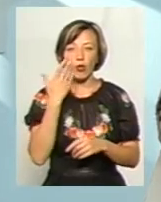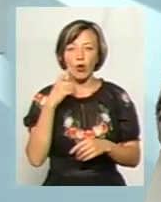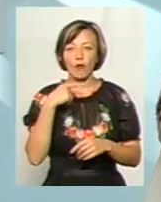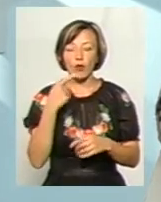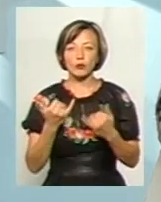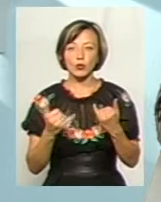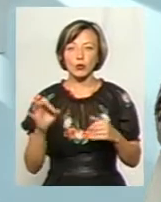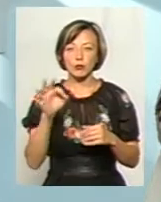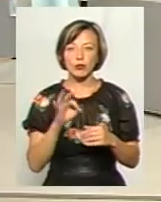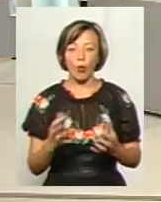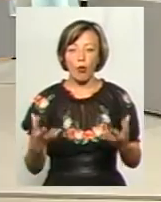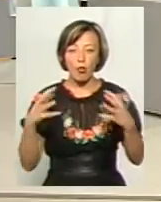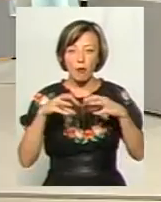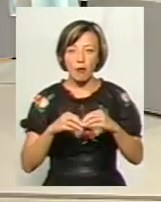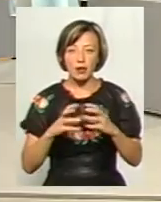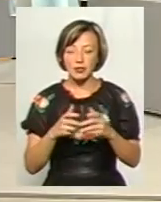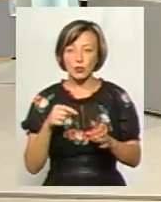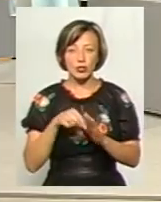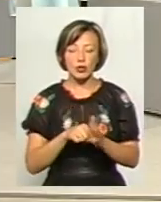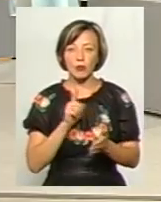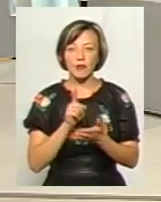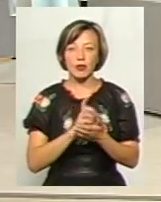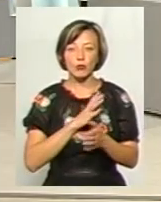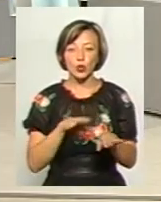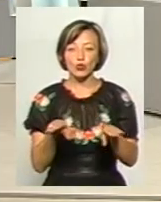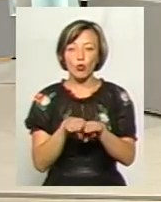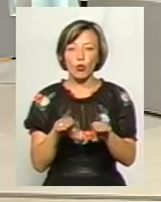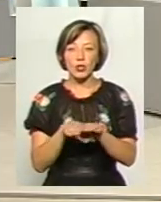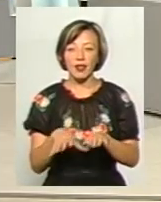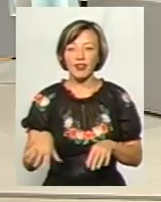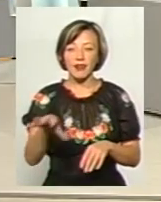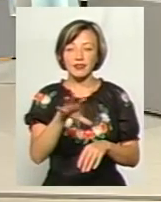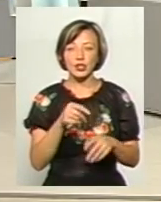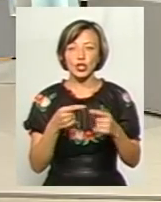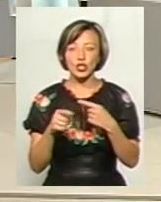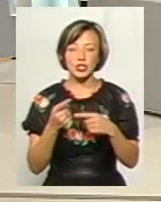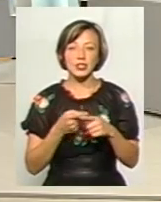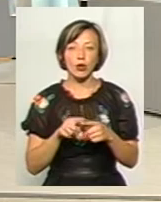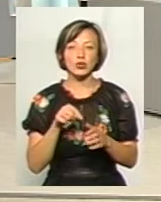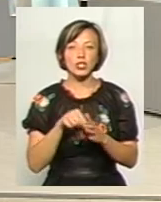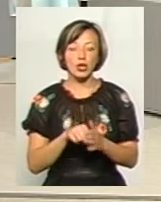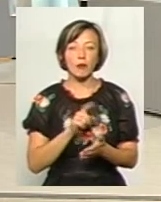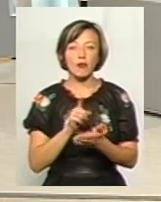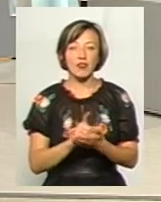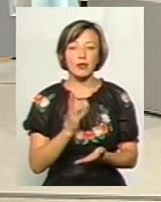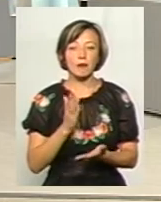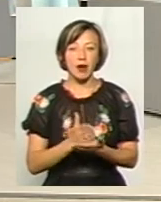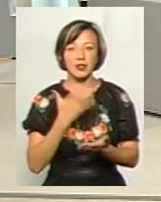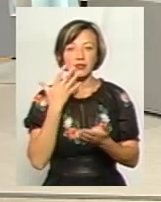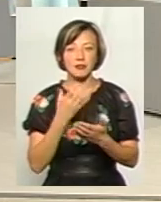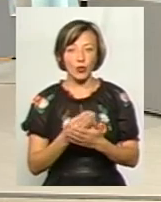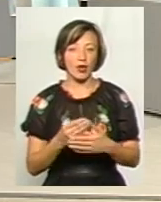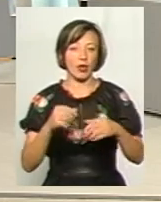говоримо сьогодні про глобалізацію, це не означає, що ми повинні бути схожі, абсолютно на всіх інших. Це означає, що ми повинні мати своє